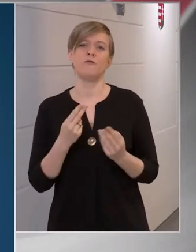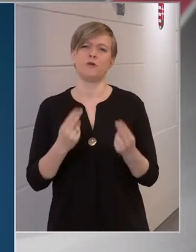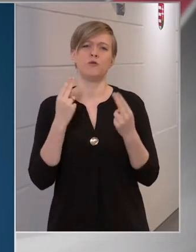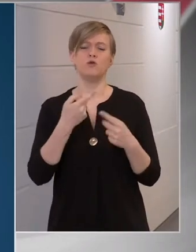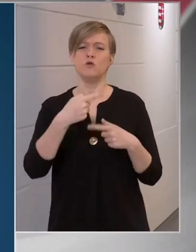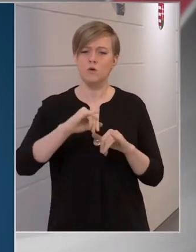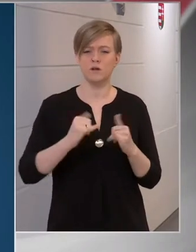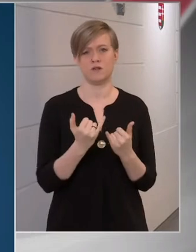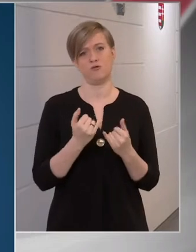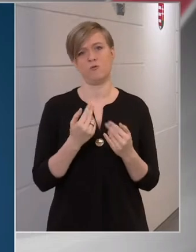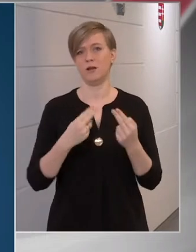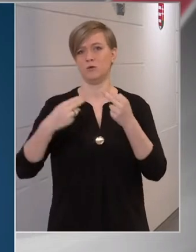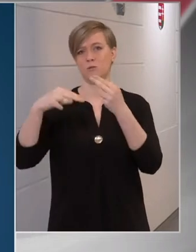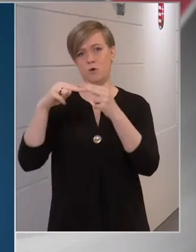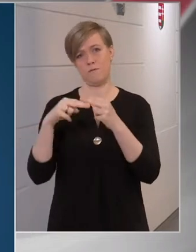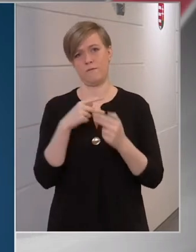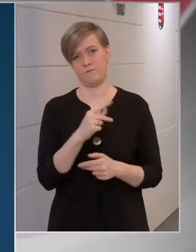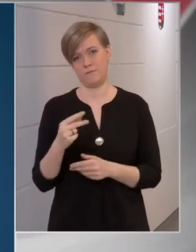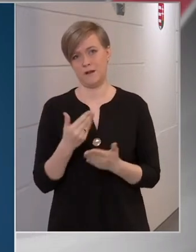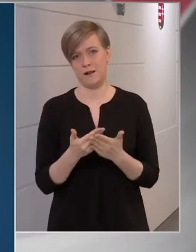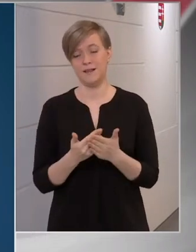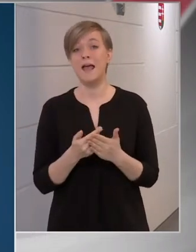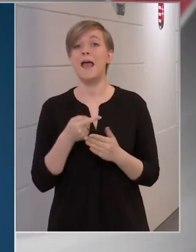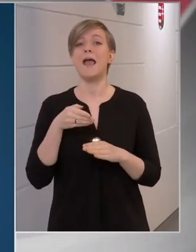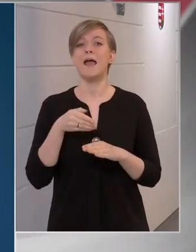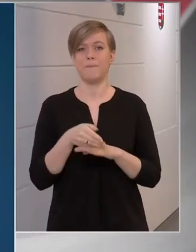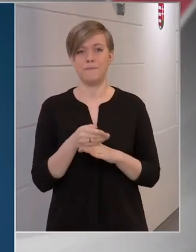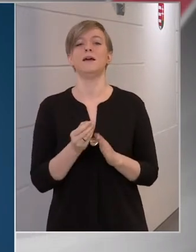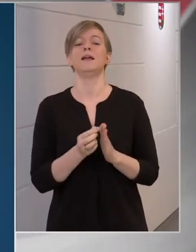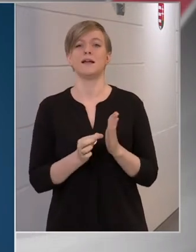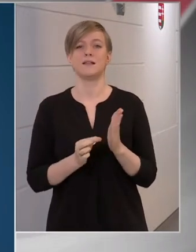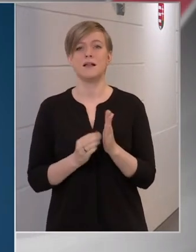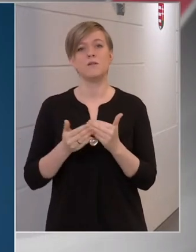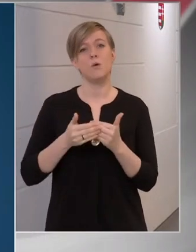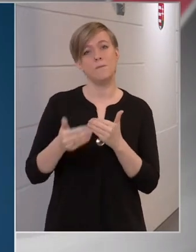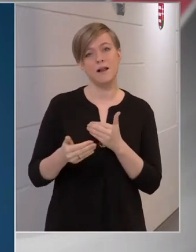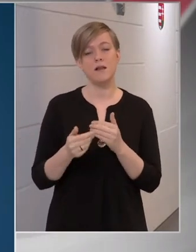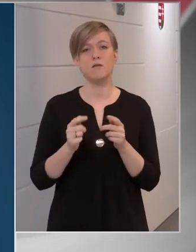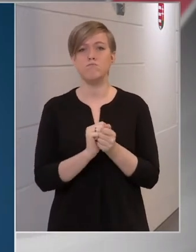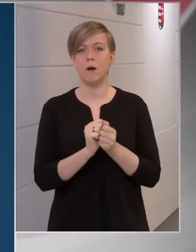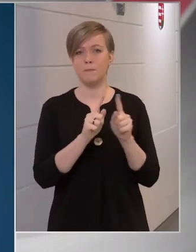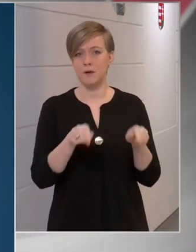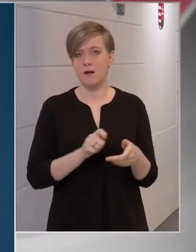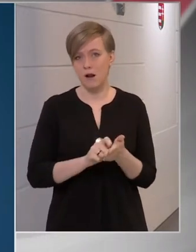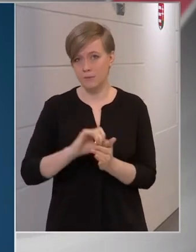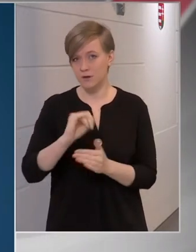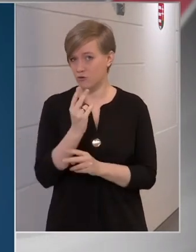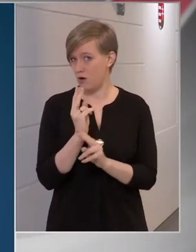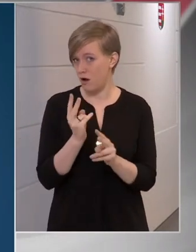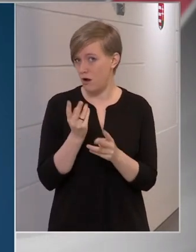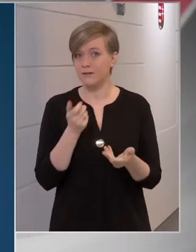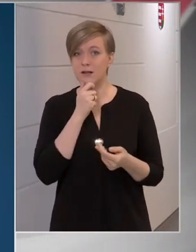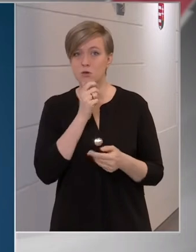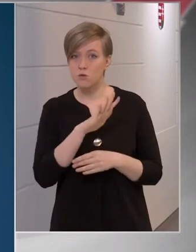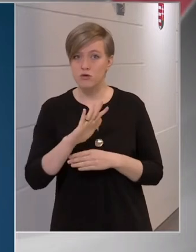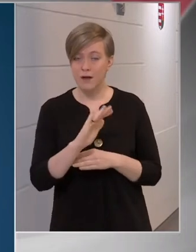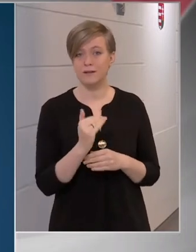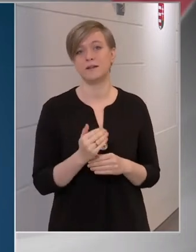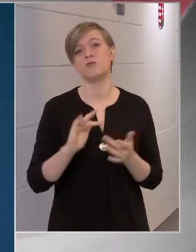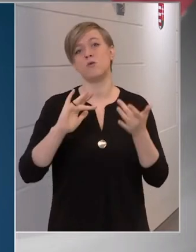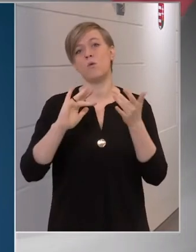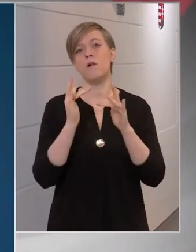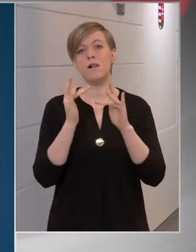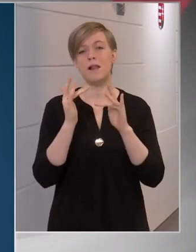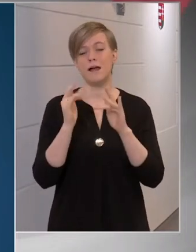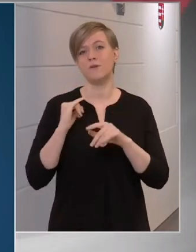oltsák be magukat, és ebben a regisztráció mellett, ami papír alapon is megvalósulhat az időseknél, és online